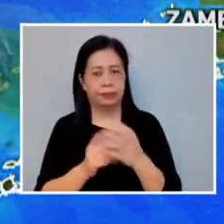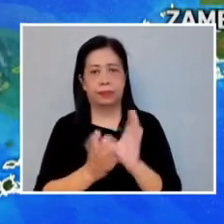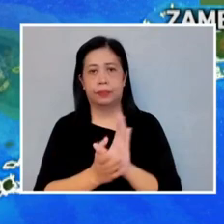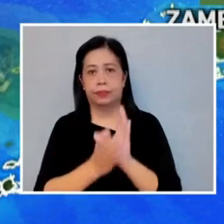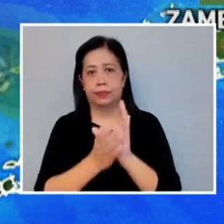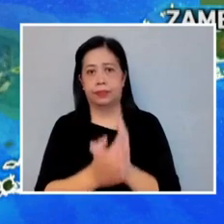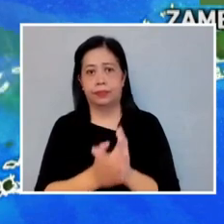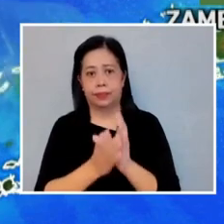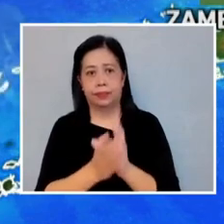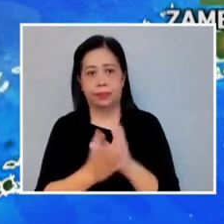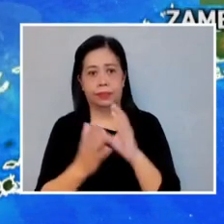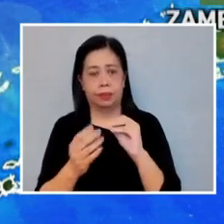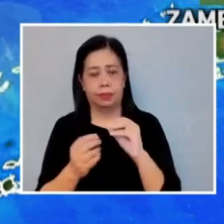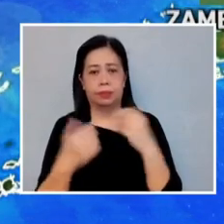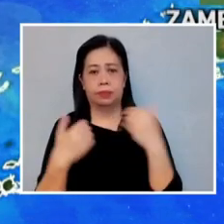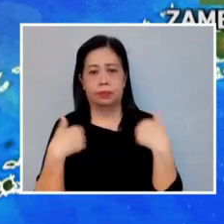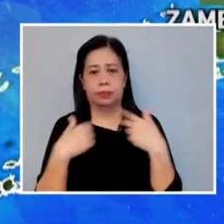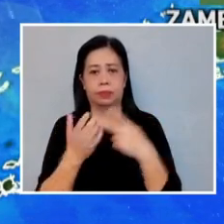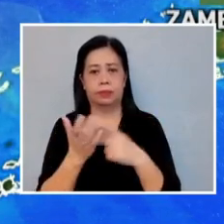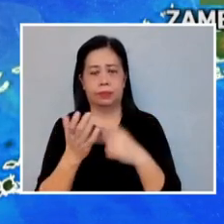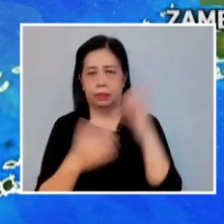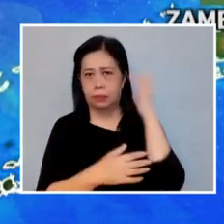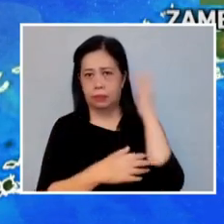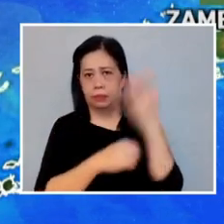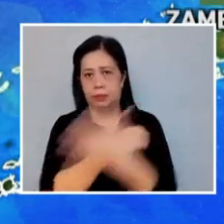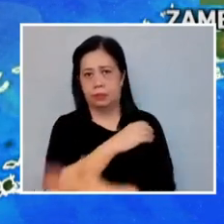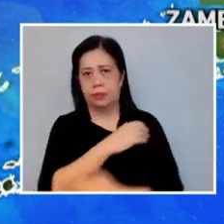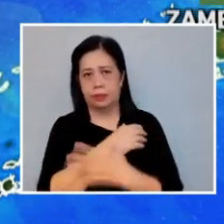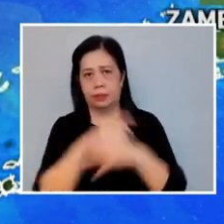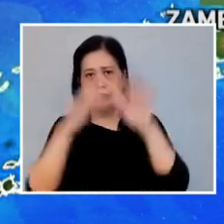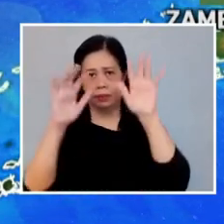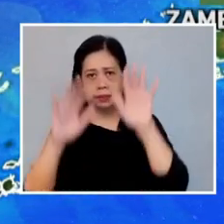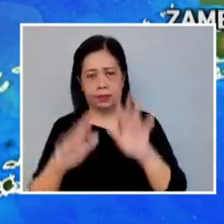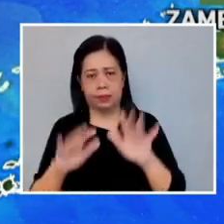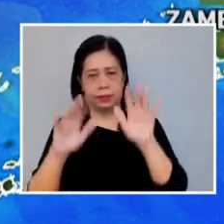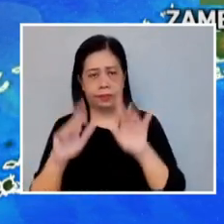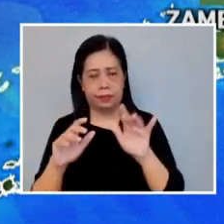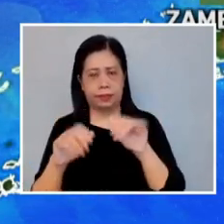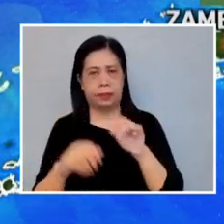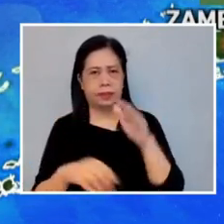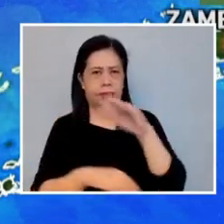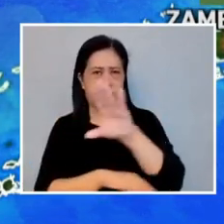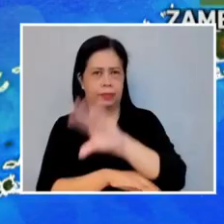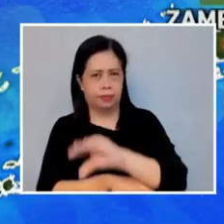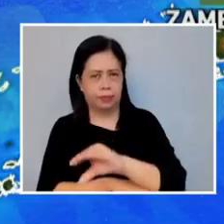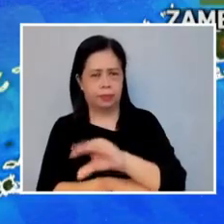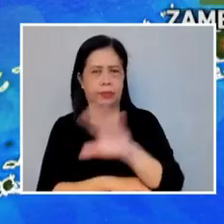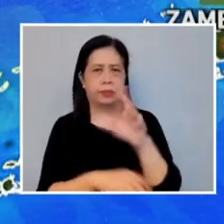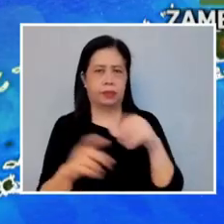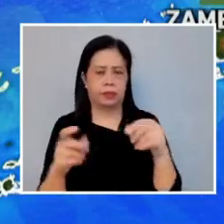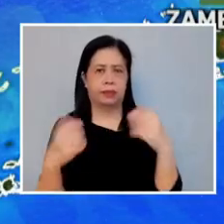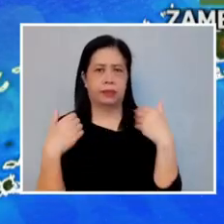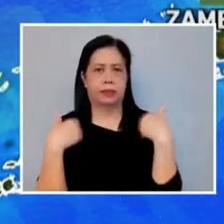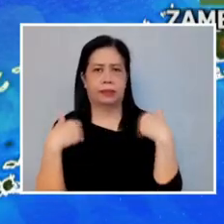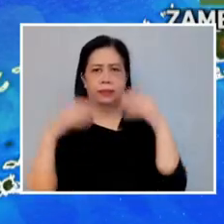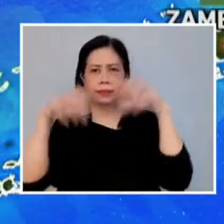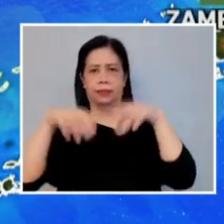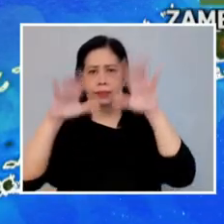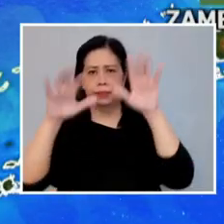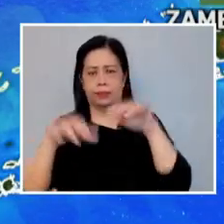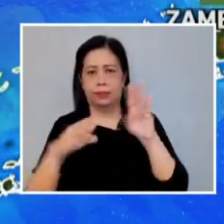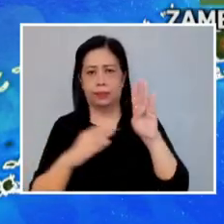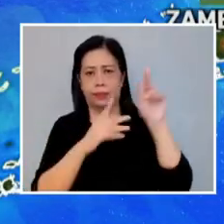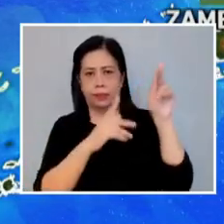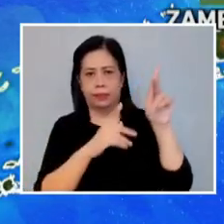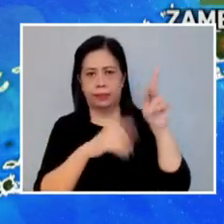Peninsula at malaking bahagi ng Mindanao ang uulanin pagsapit po ng late afternoon at malalakas pa ang ulan dito sa may Bukidnon